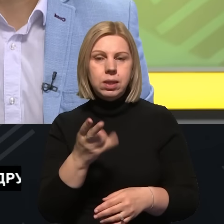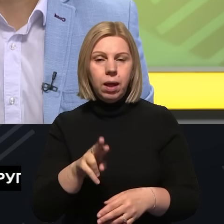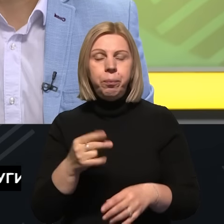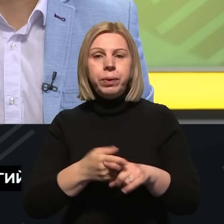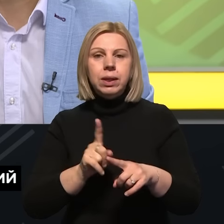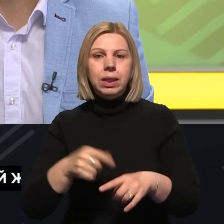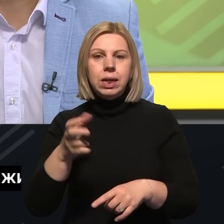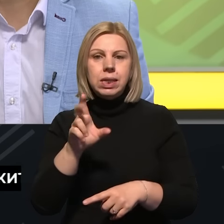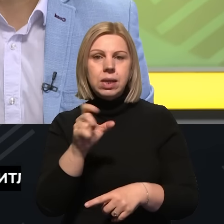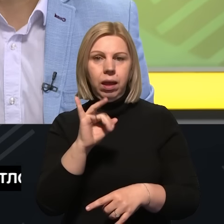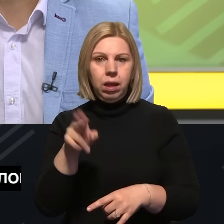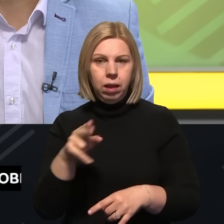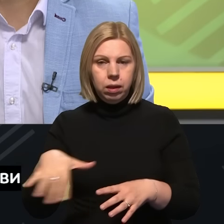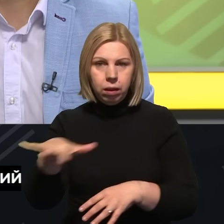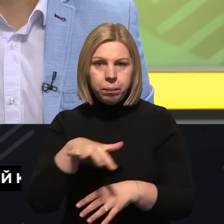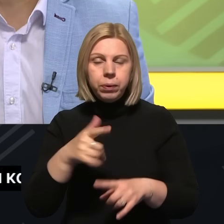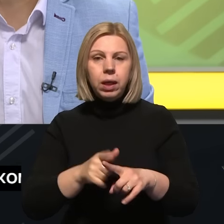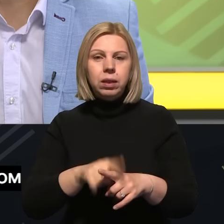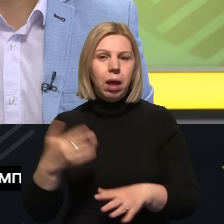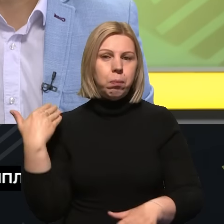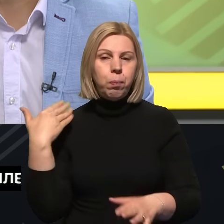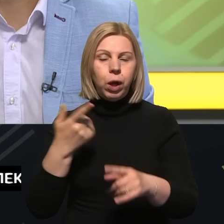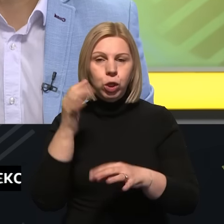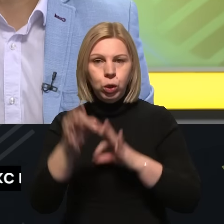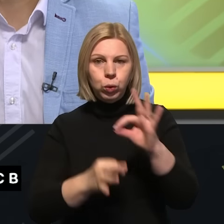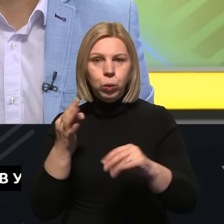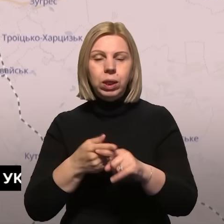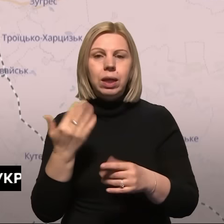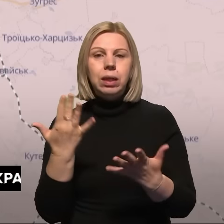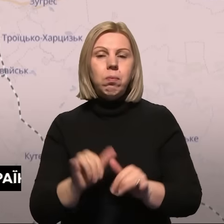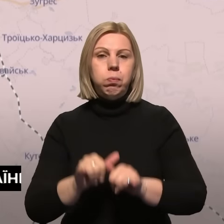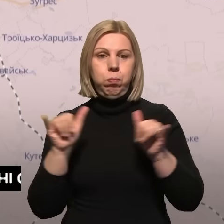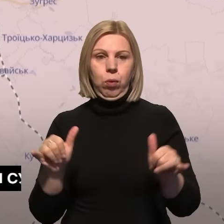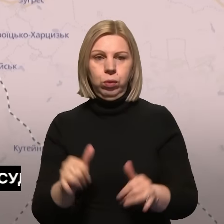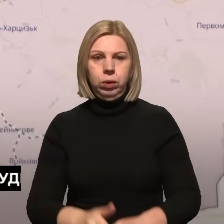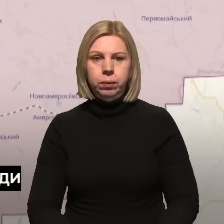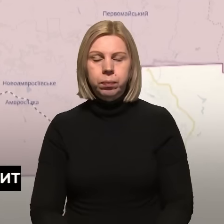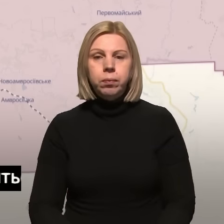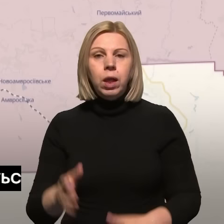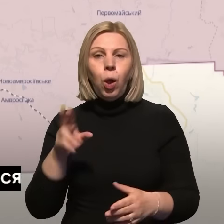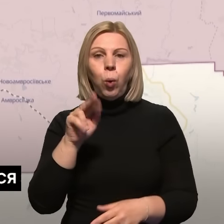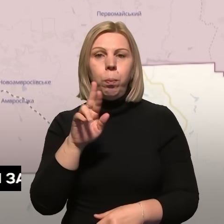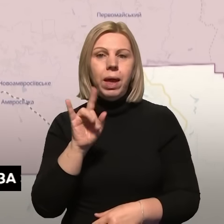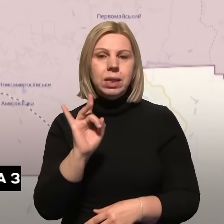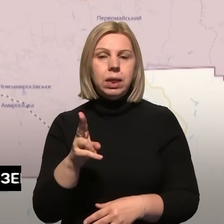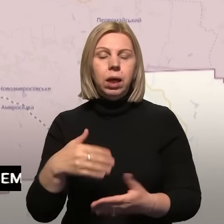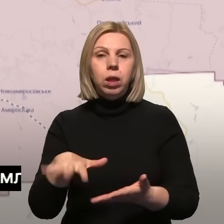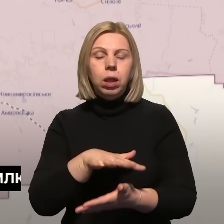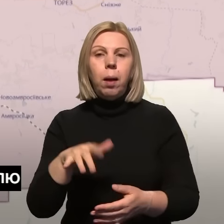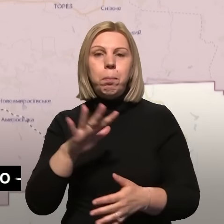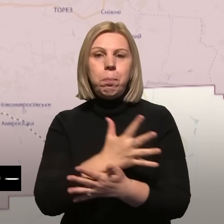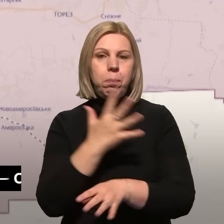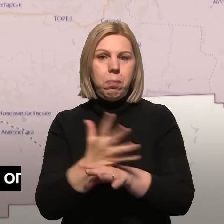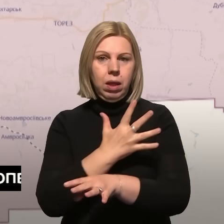східний напрямок. І у порівнянні з попередньою добою кількість збільшилась. Куп'янський напрямок. Тут ворог п'ять